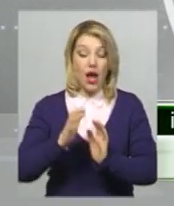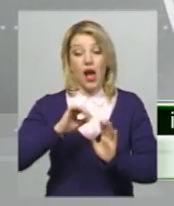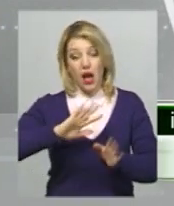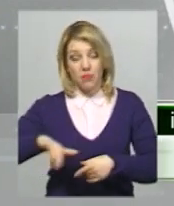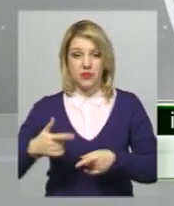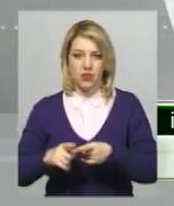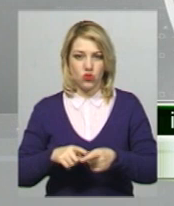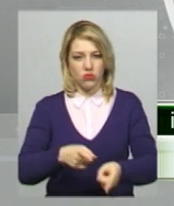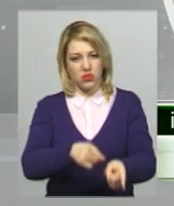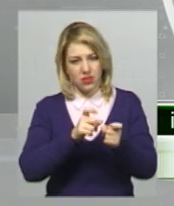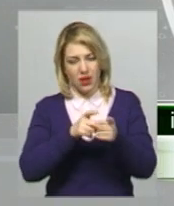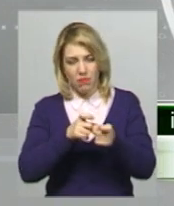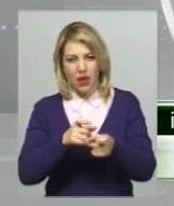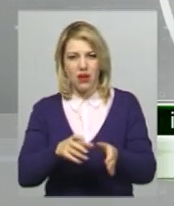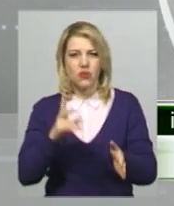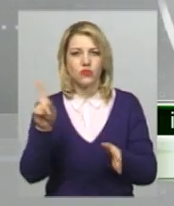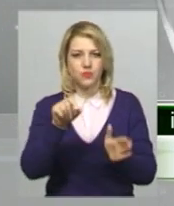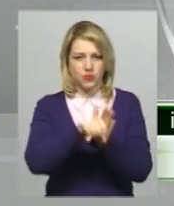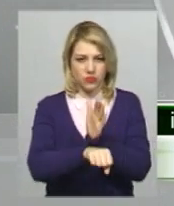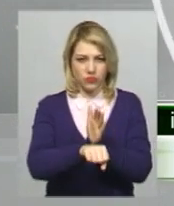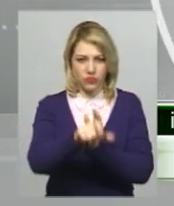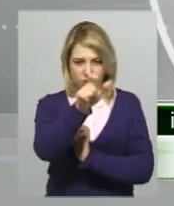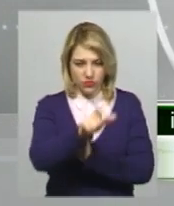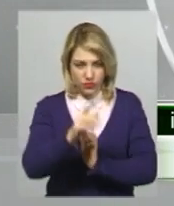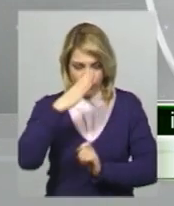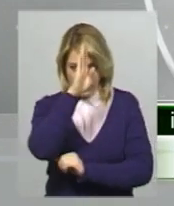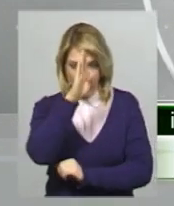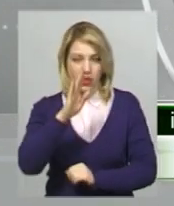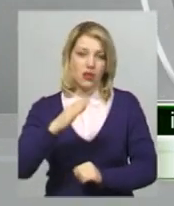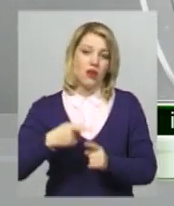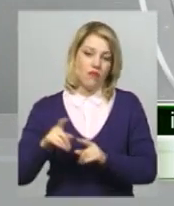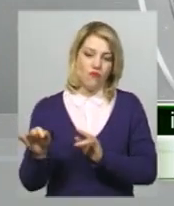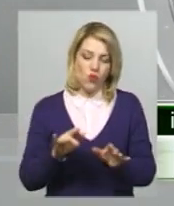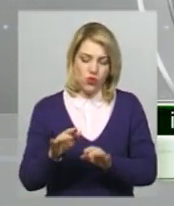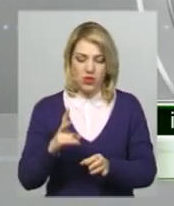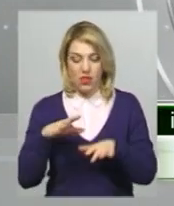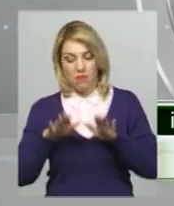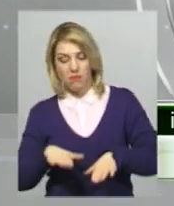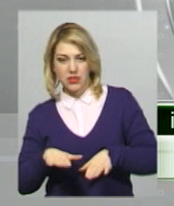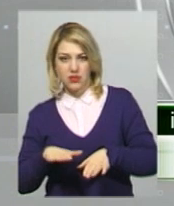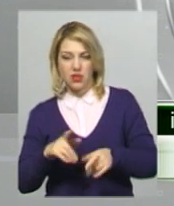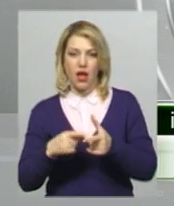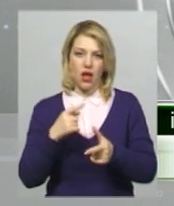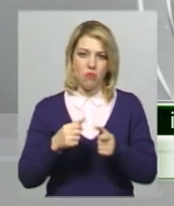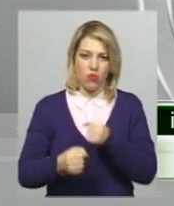відбувається стрільба, щодо ураження живого сили противника у русі, з місця або ж під час переповзання.